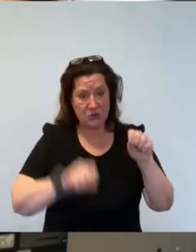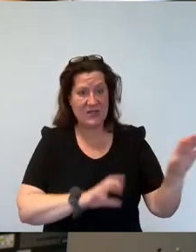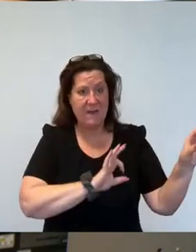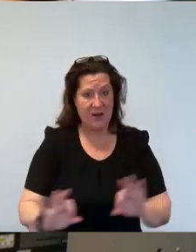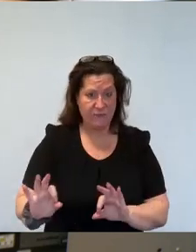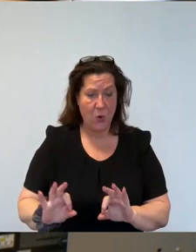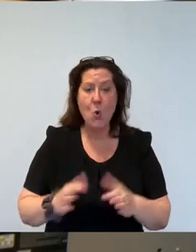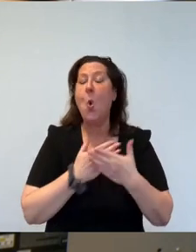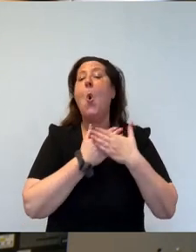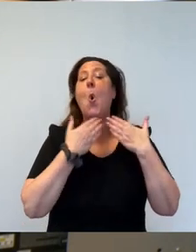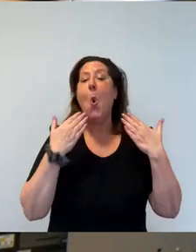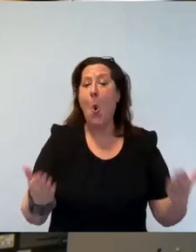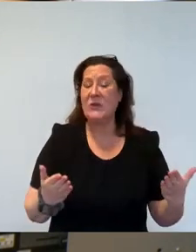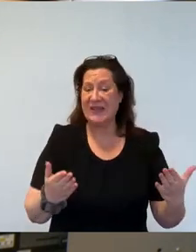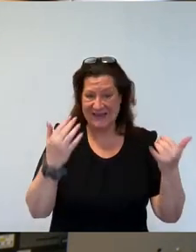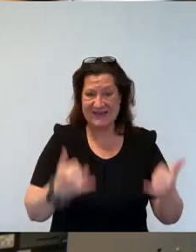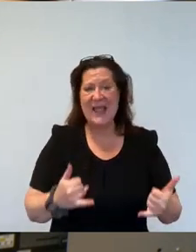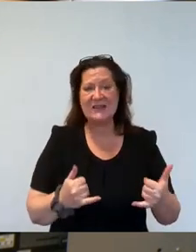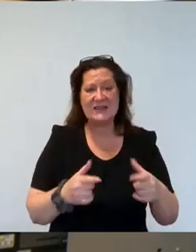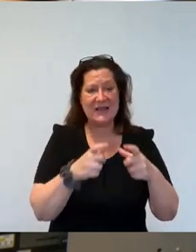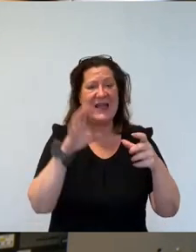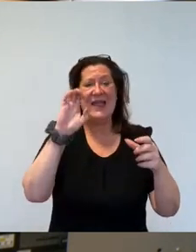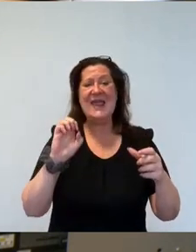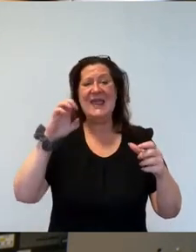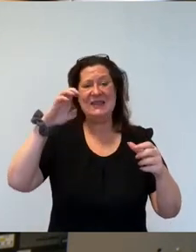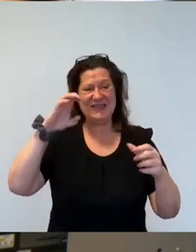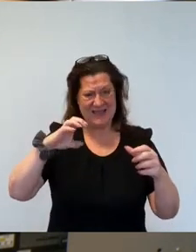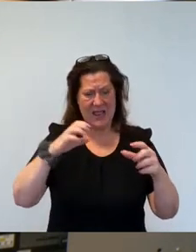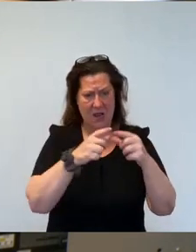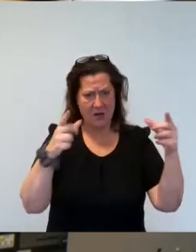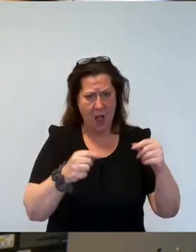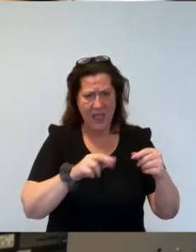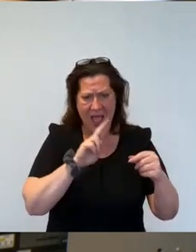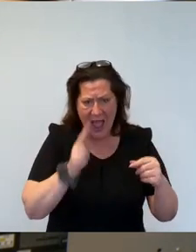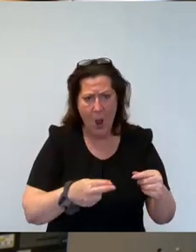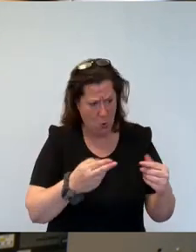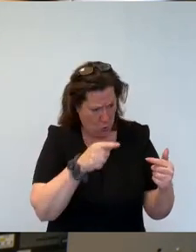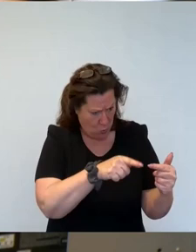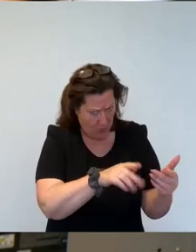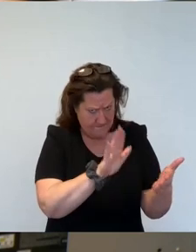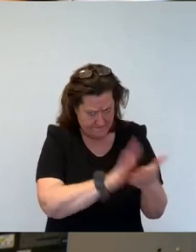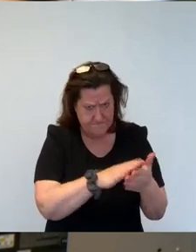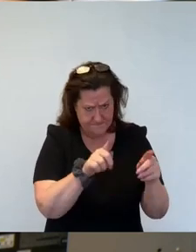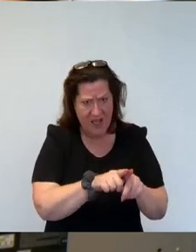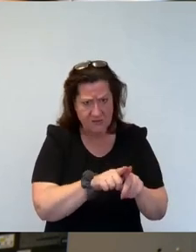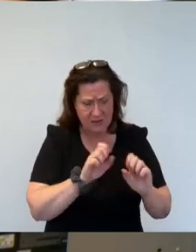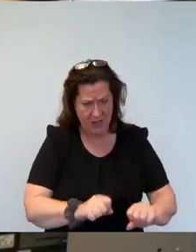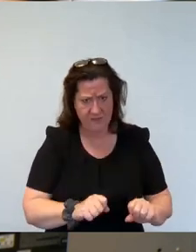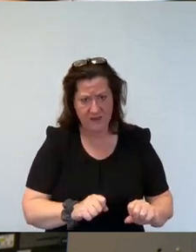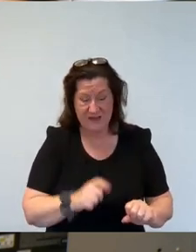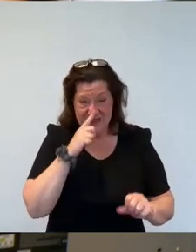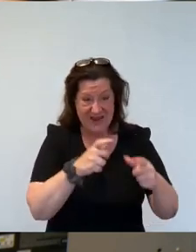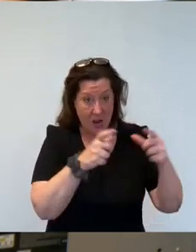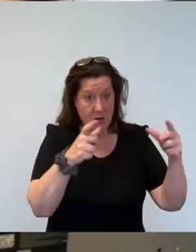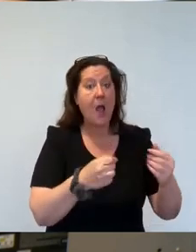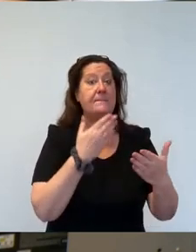aktuell für gängige EC-Karten oder Debitkarten genutzt werden, auch für so eine Bezahlkarte nutzen? Und wenn die Karte jetzt zum Beispiel ein